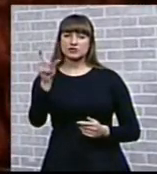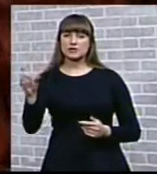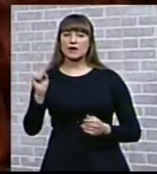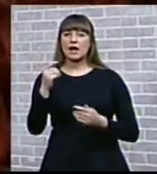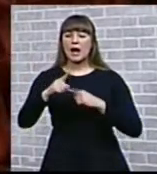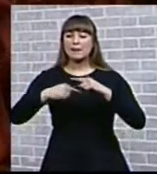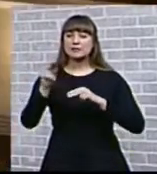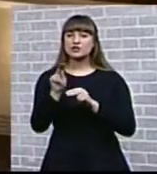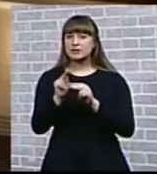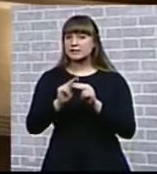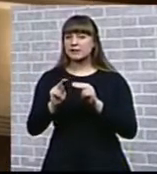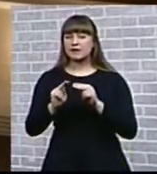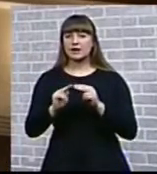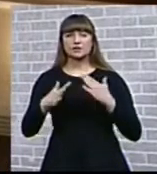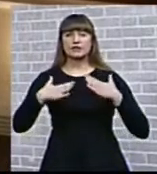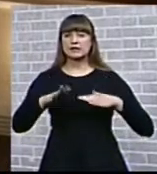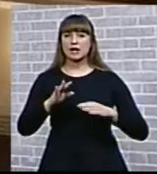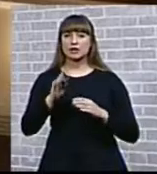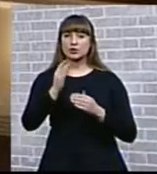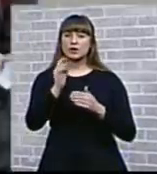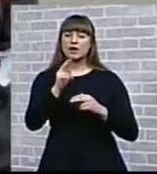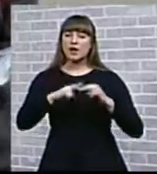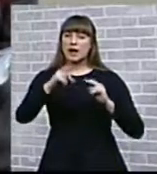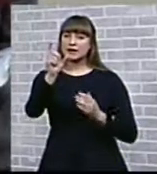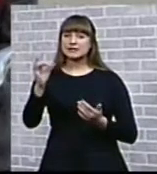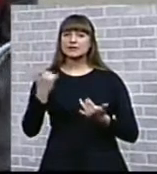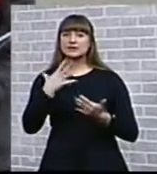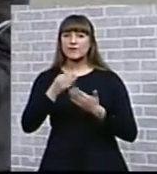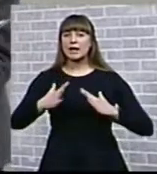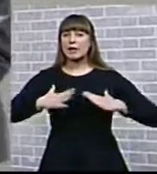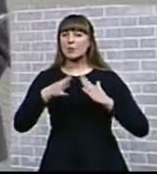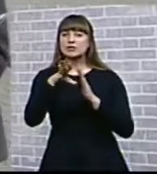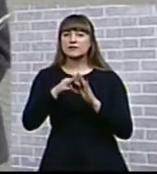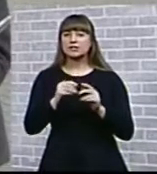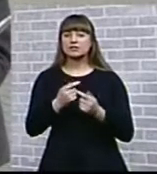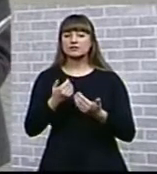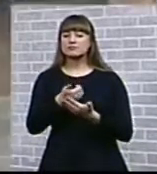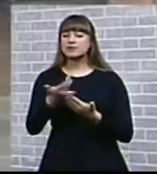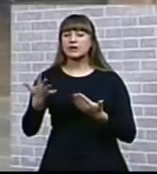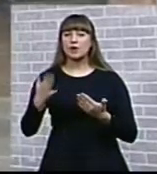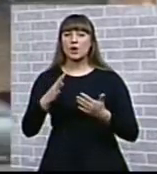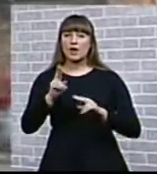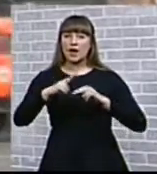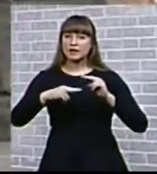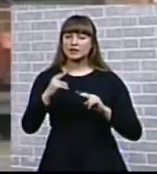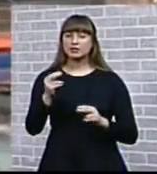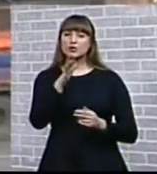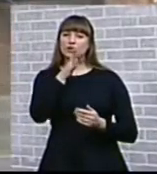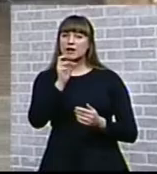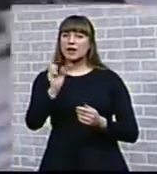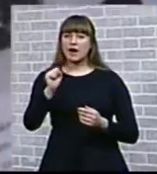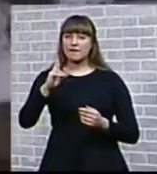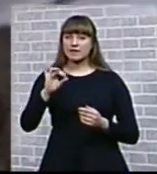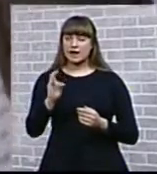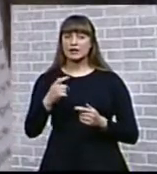А последующие реставрации не радуют архитекторов. Свои эмоции Артур Токарев вложил в книгу «Архитектура Юга России. Эпохи авангарда». Здесь и